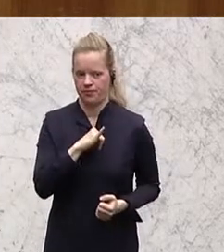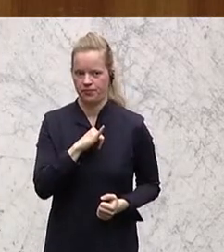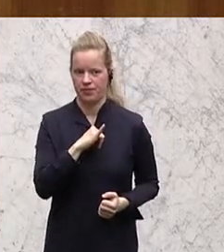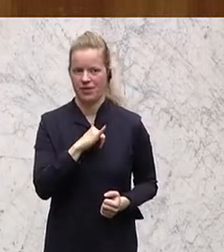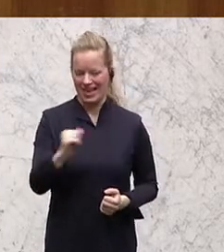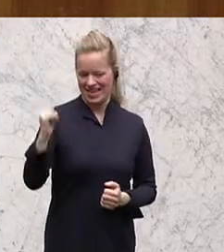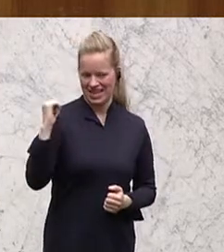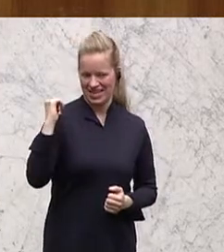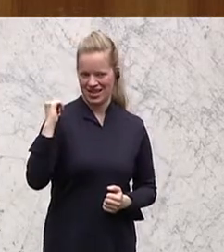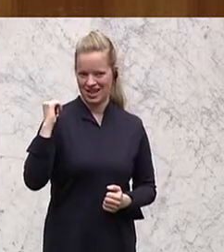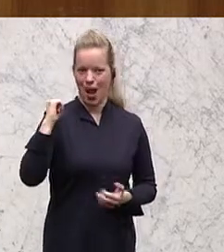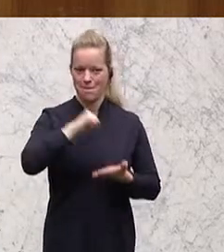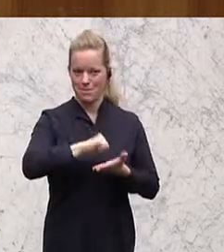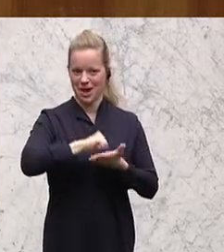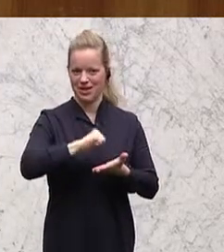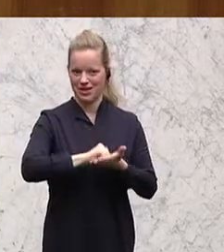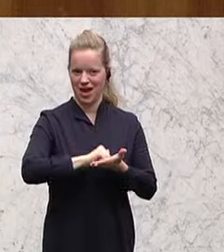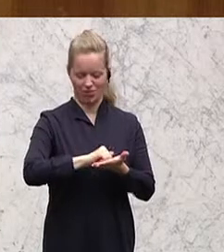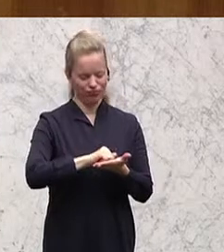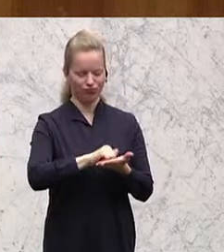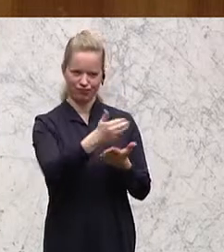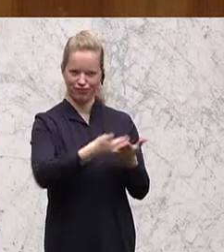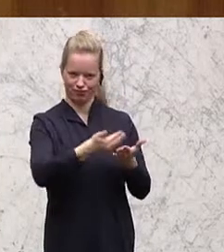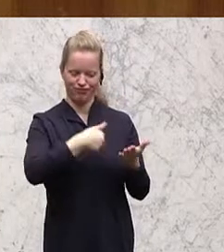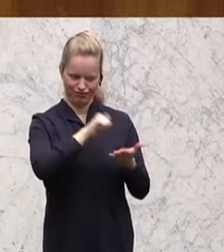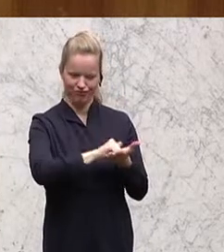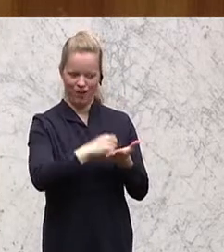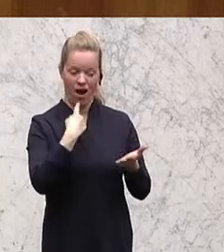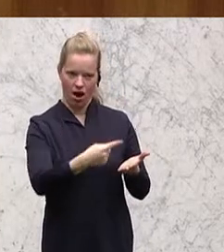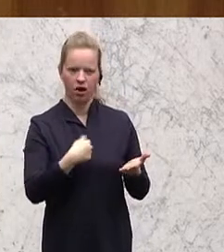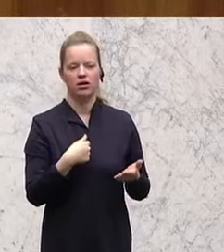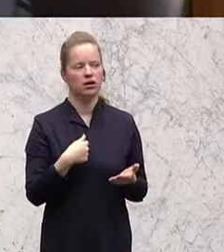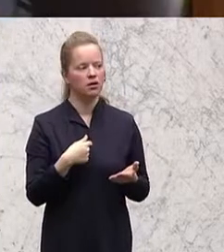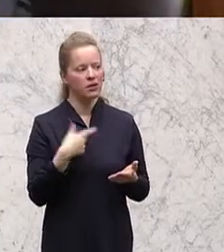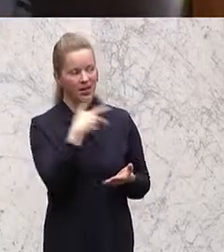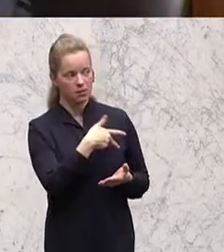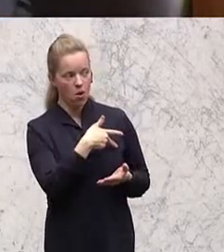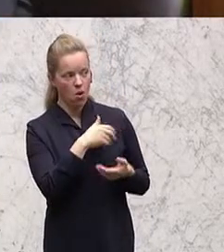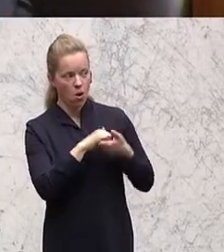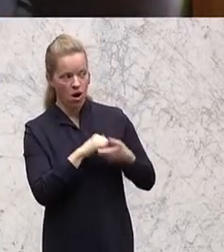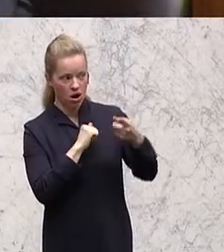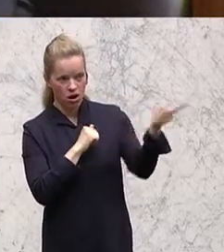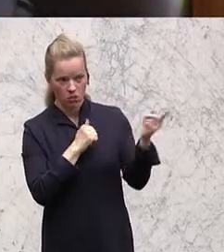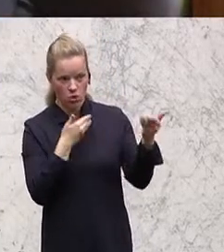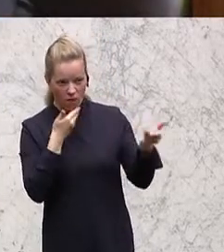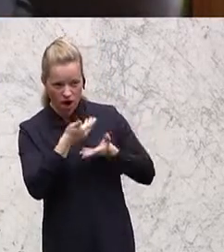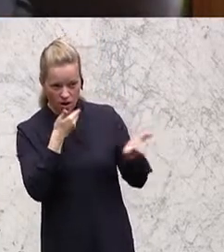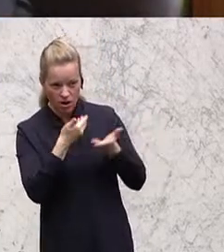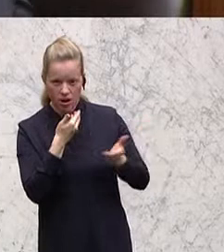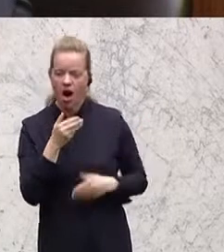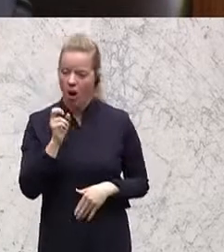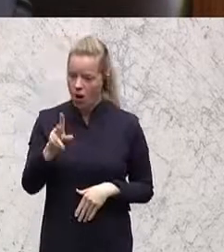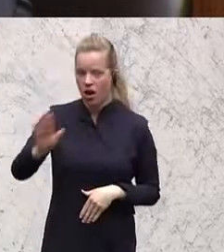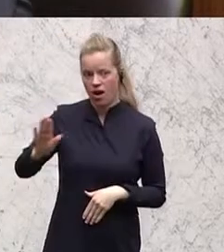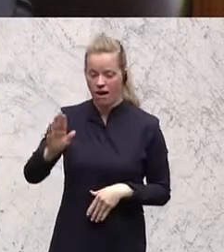Pressemeldung gestern muss das Ganze noch mit den Genossinnen der SPÖ ausverhandelt werden. Also ein netter Vorschlag, aber wenn man